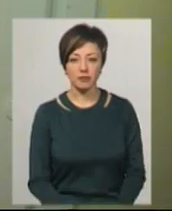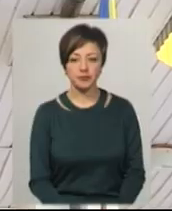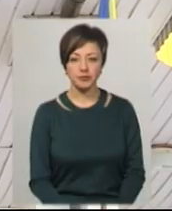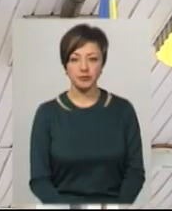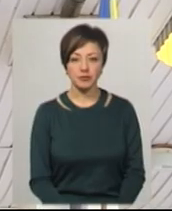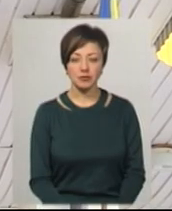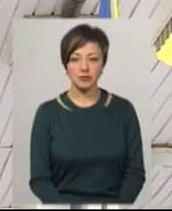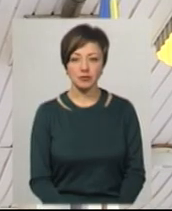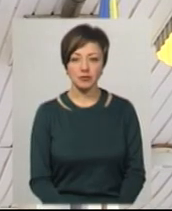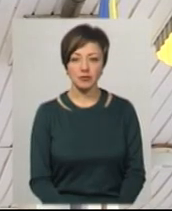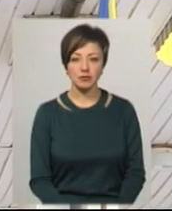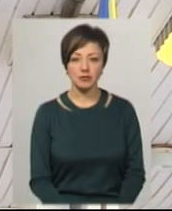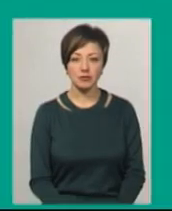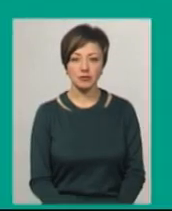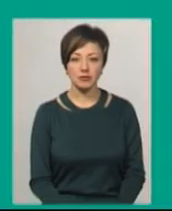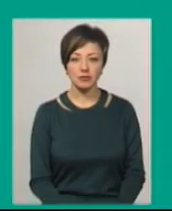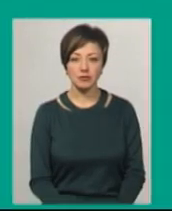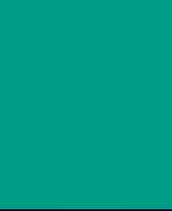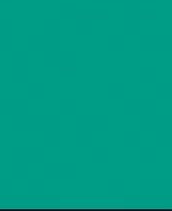'ян Цегольник, новини на Суспільному, Хмельницький.